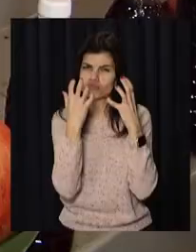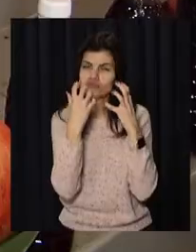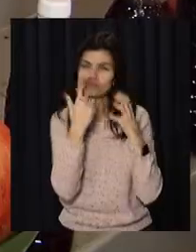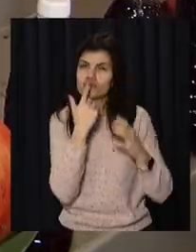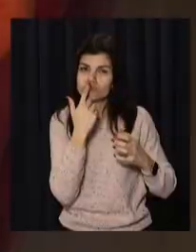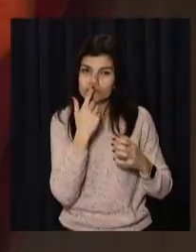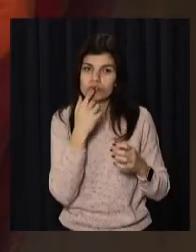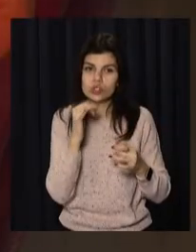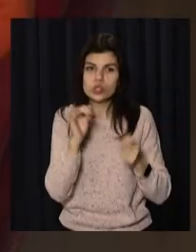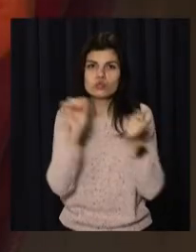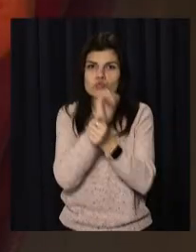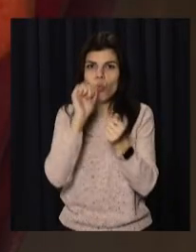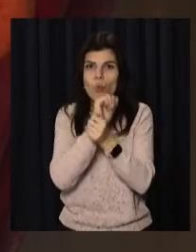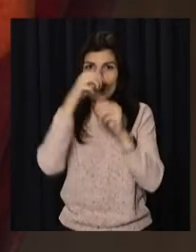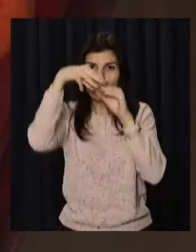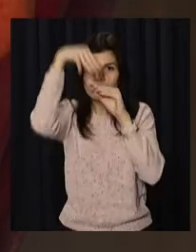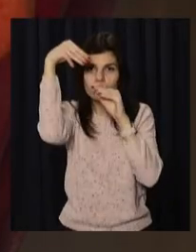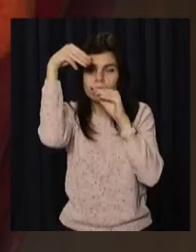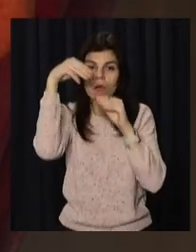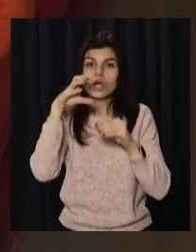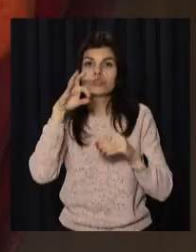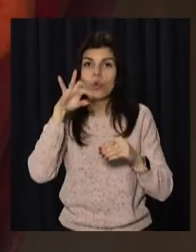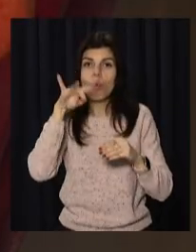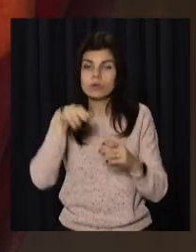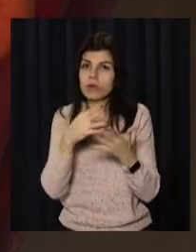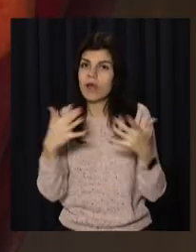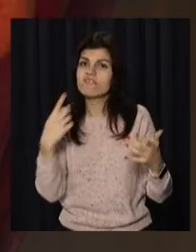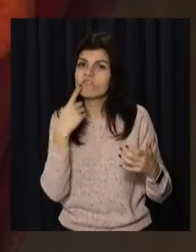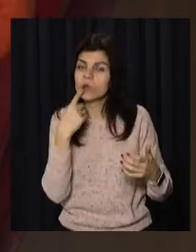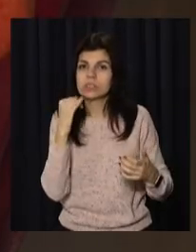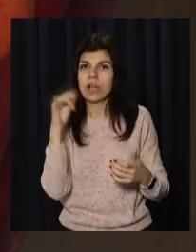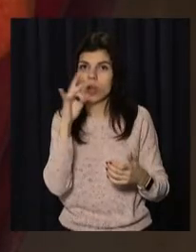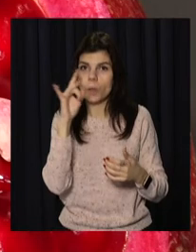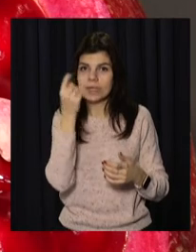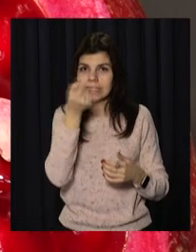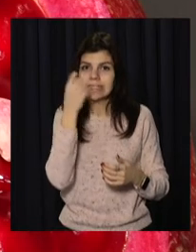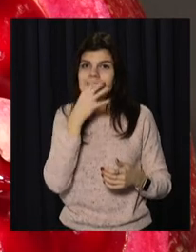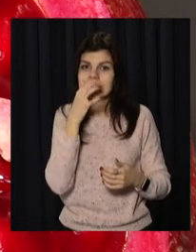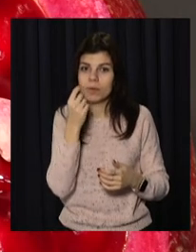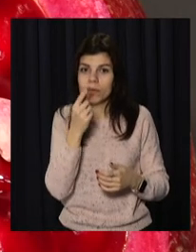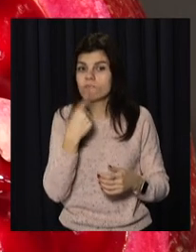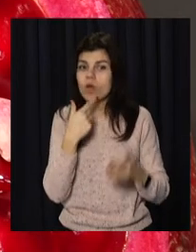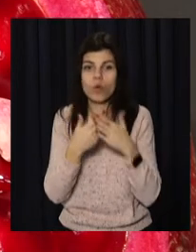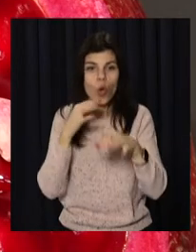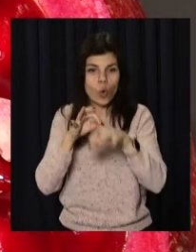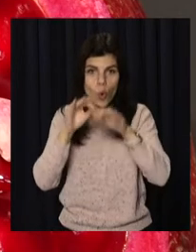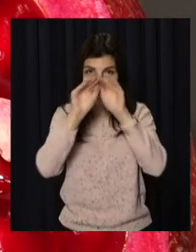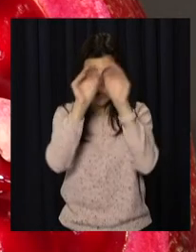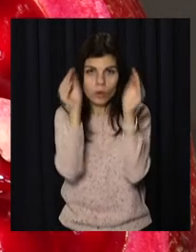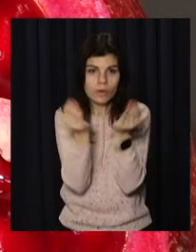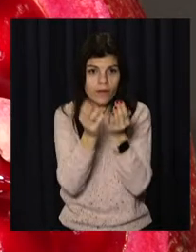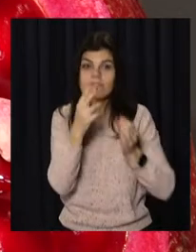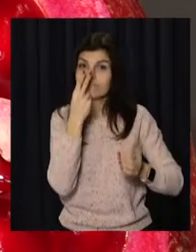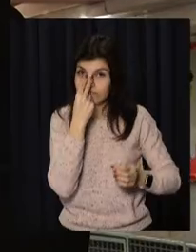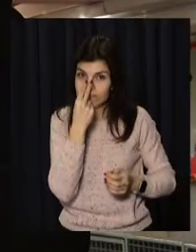увагу на колір. Стиглі плоди мають яскраве червоне забарвлення та суху плодоніжку. А сорти вирізняються за смаком та